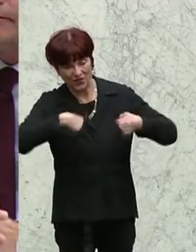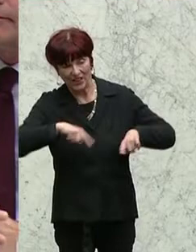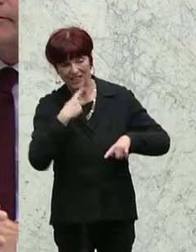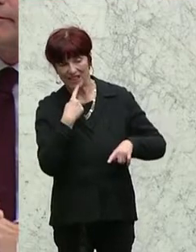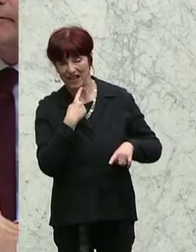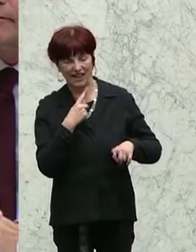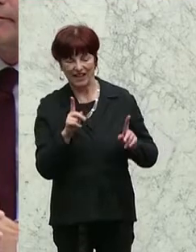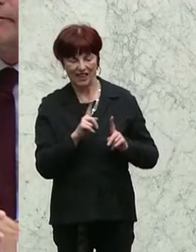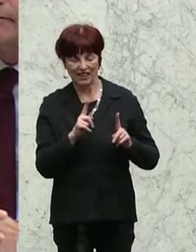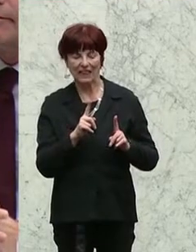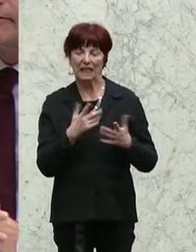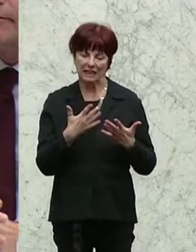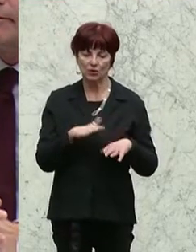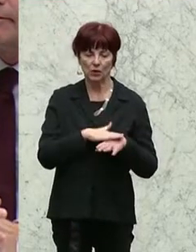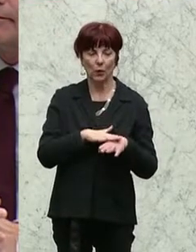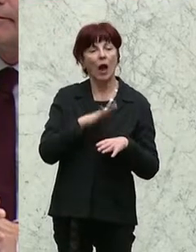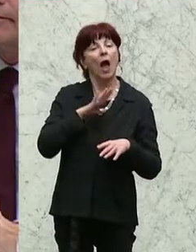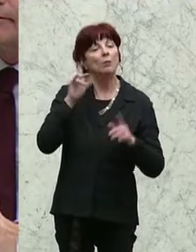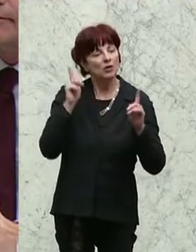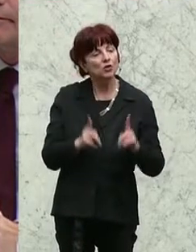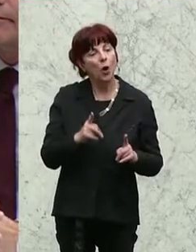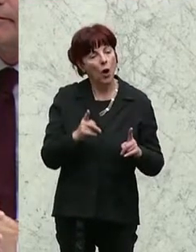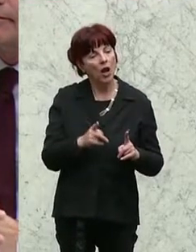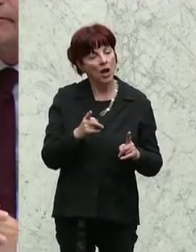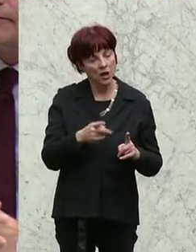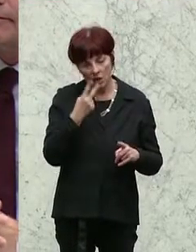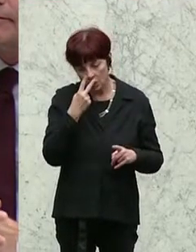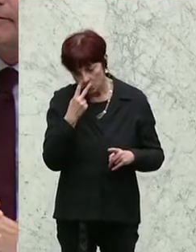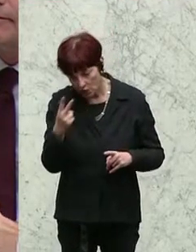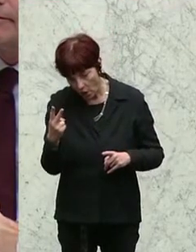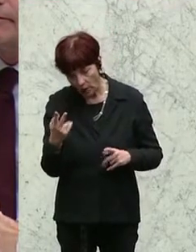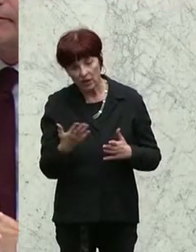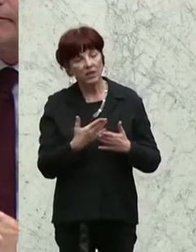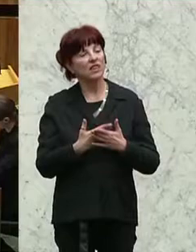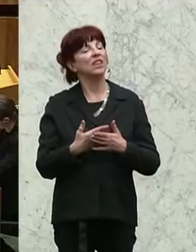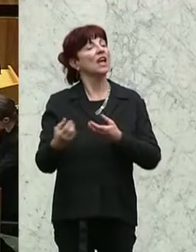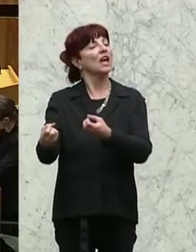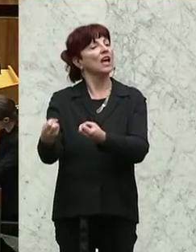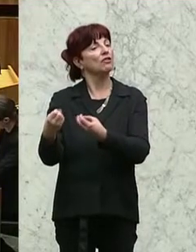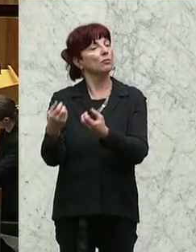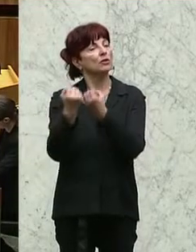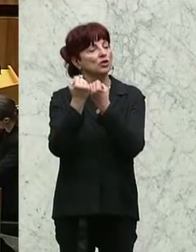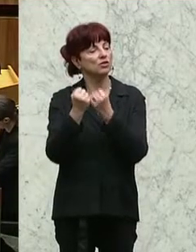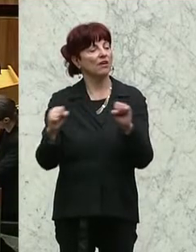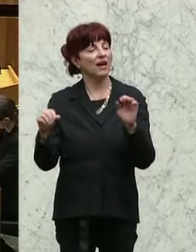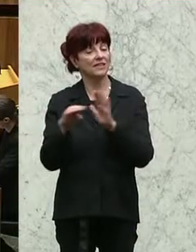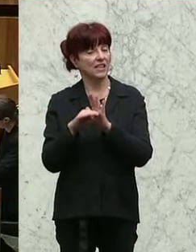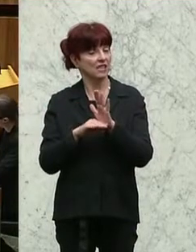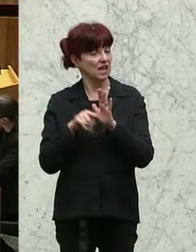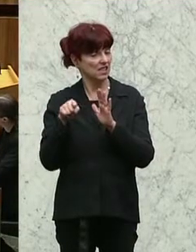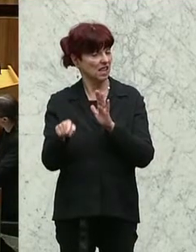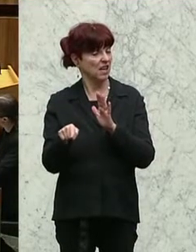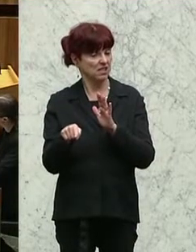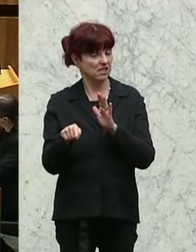sollen, dass das Informationsfreiheitsgesetz auf die Volksanwaltschaft überhaupt nicht passt.